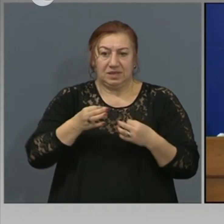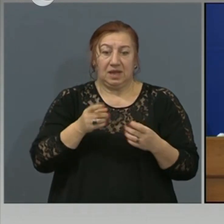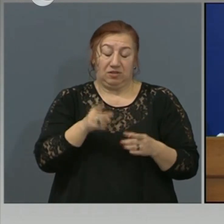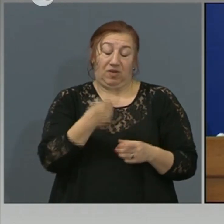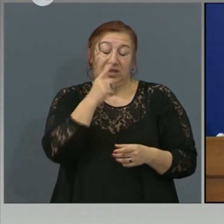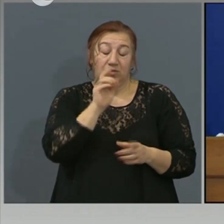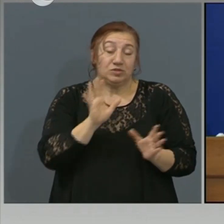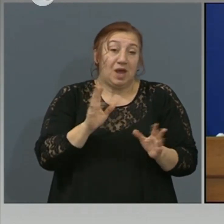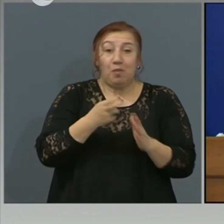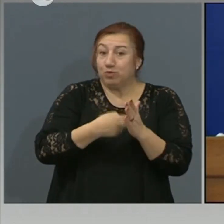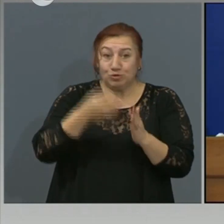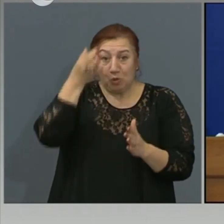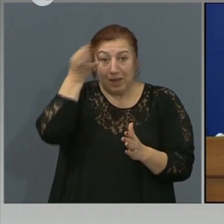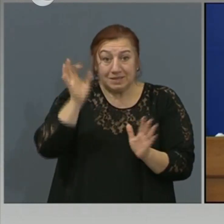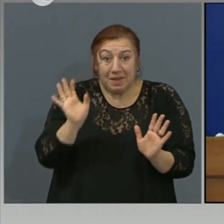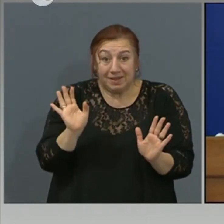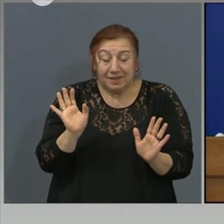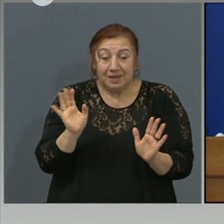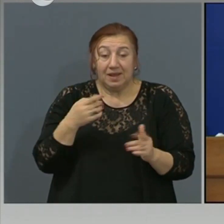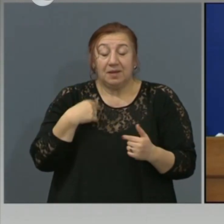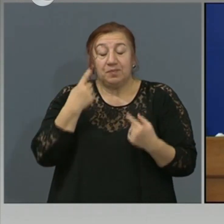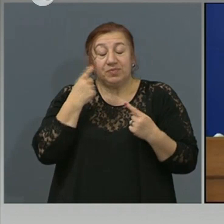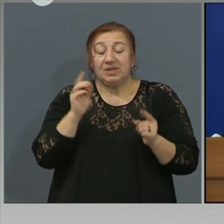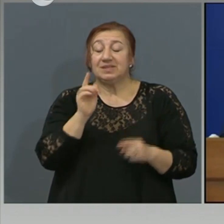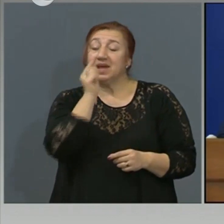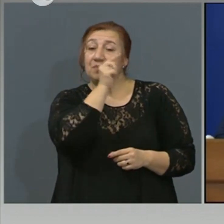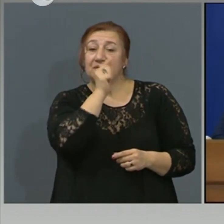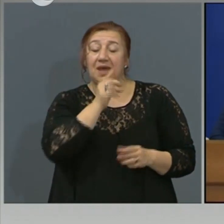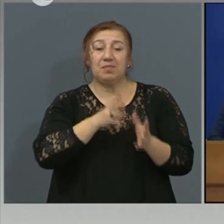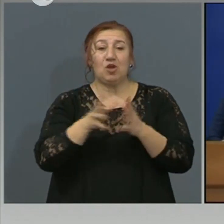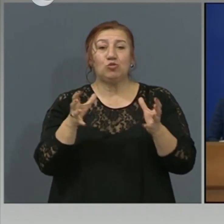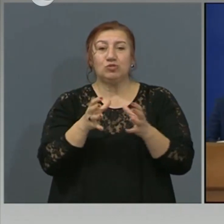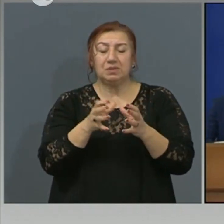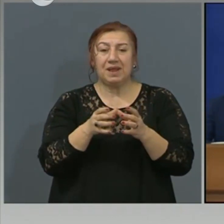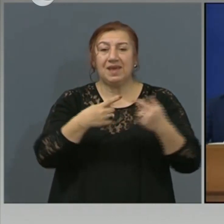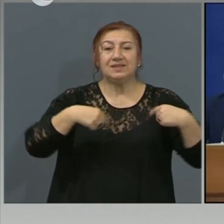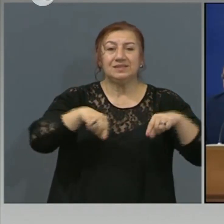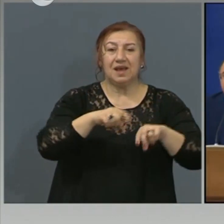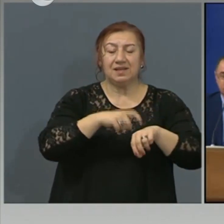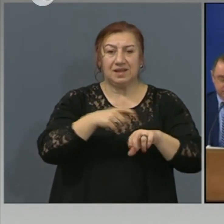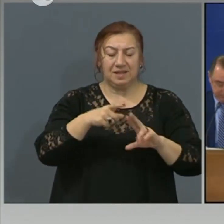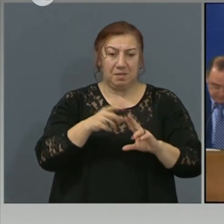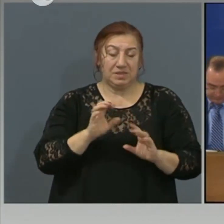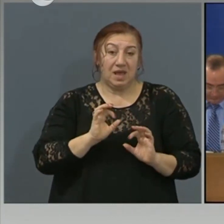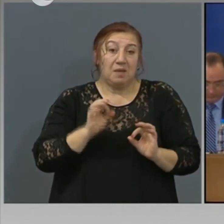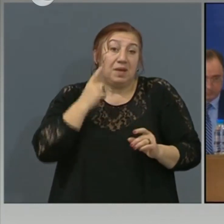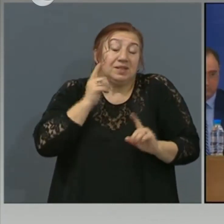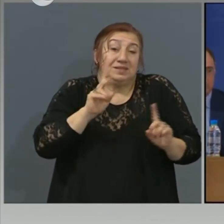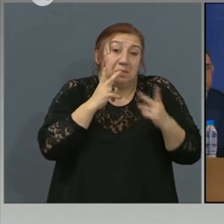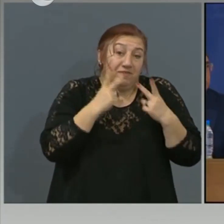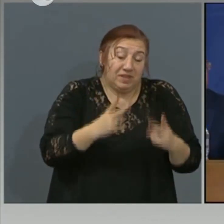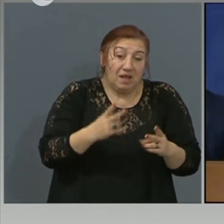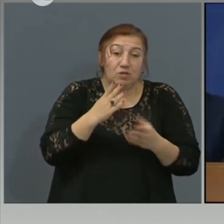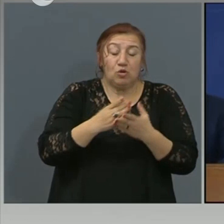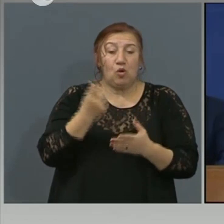е късмет, така ли? Не знам стаичката на ДПС. Много маничка. А доколкото разбрах от миналата